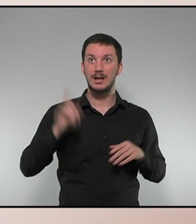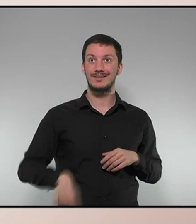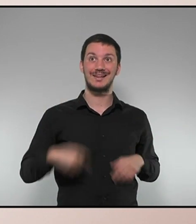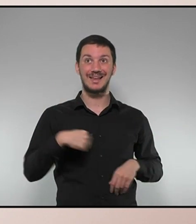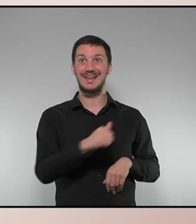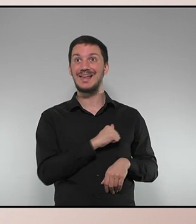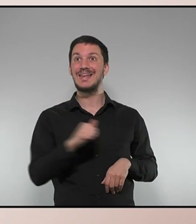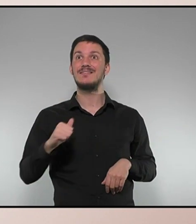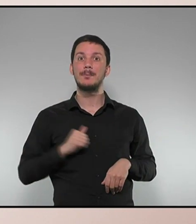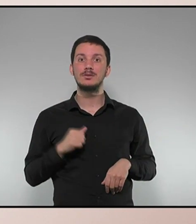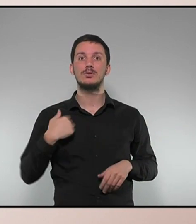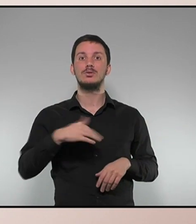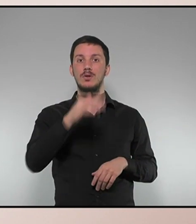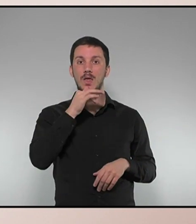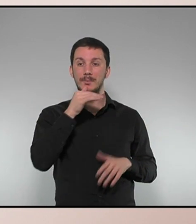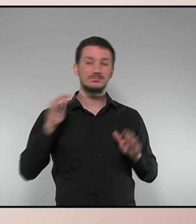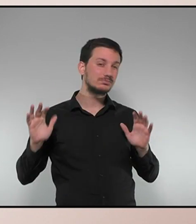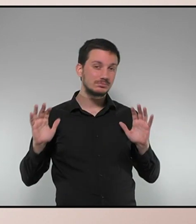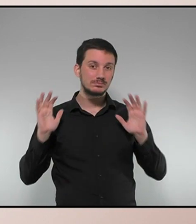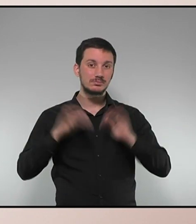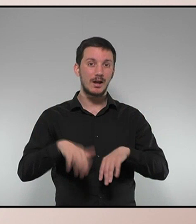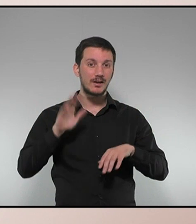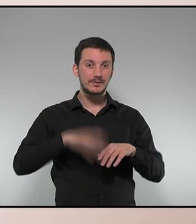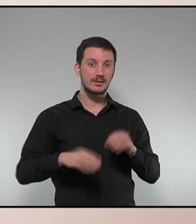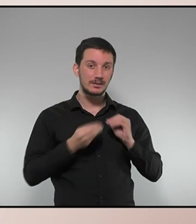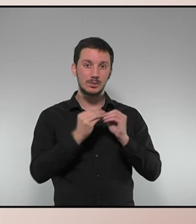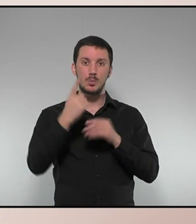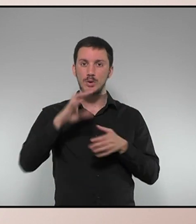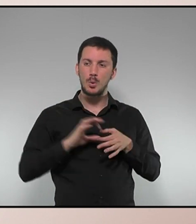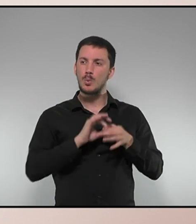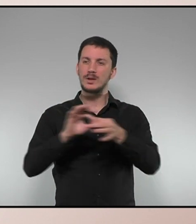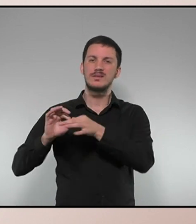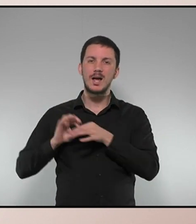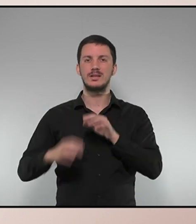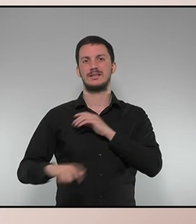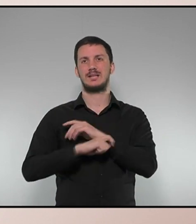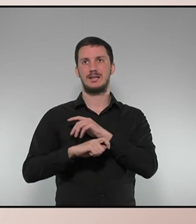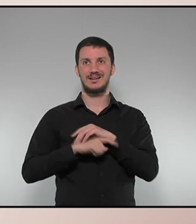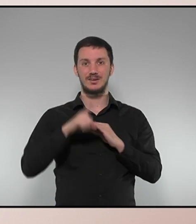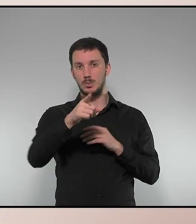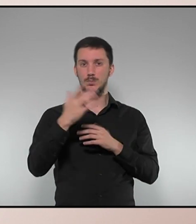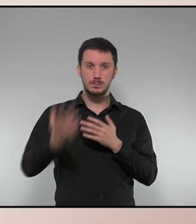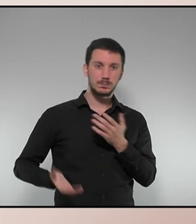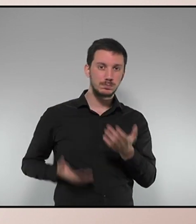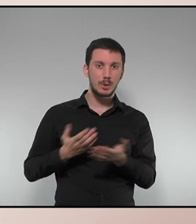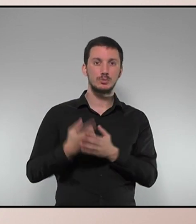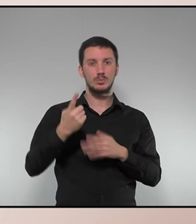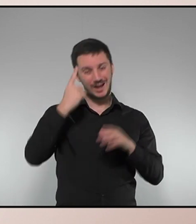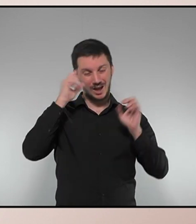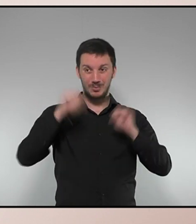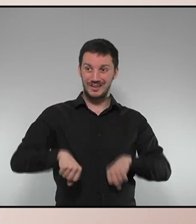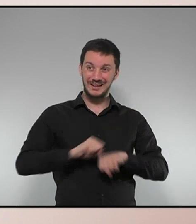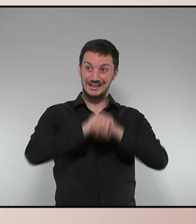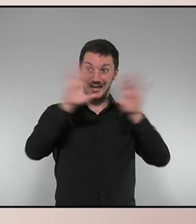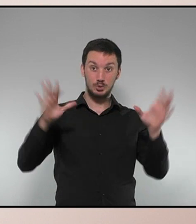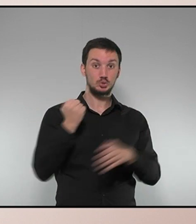'independentisme no s'ha reunit mai per teixir una unitat estratègica. La seva proposta sobre un acord de claredat no